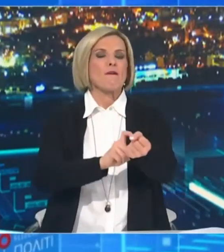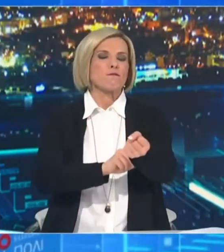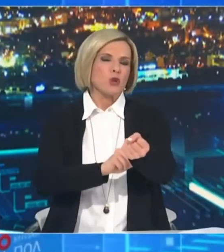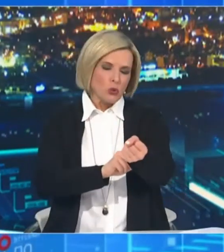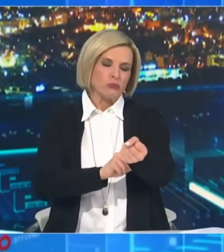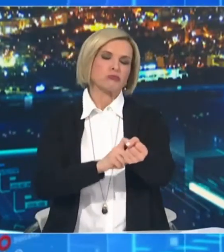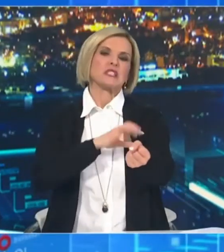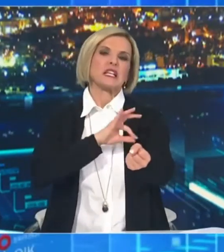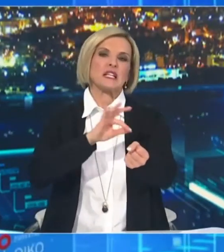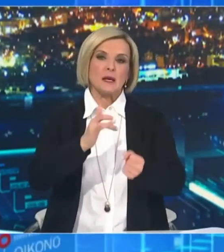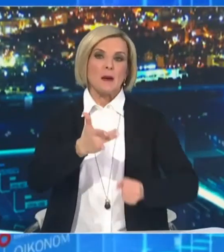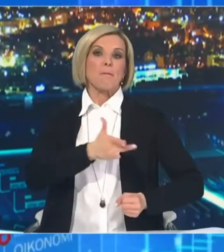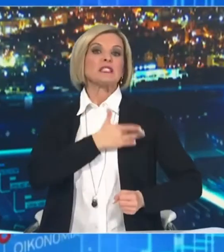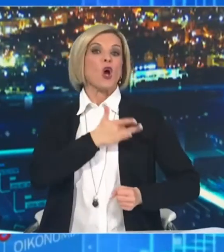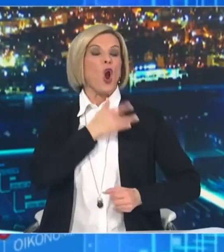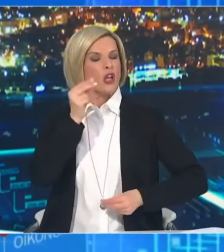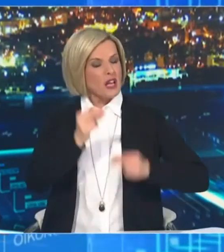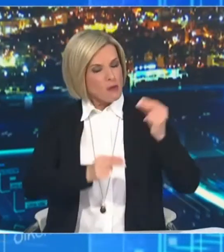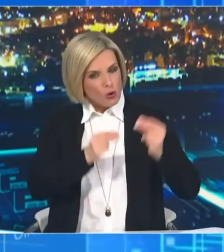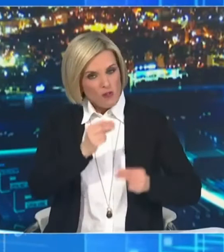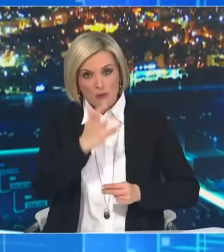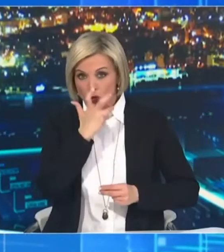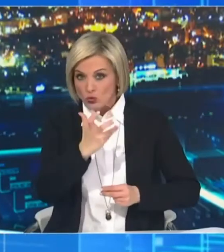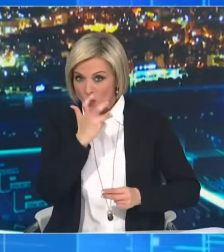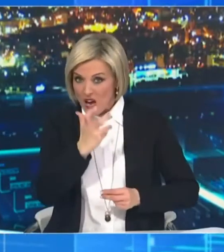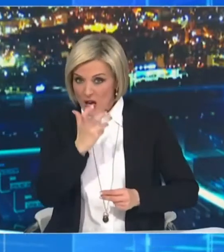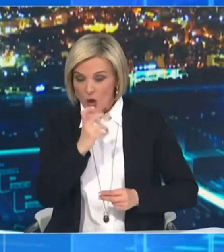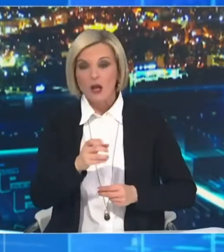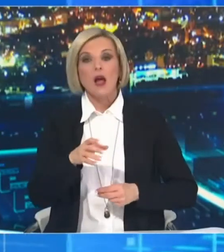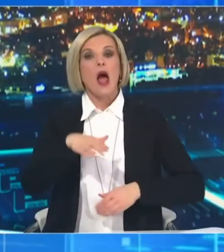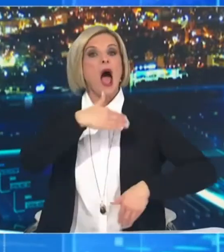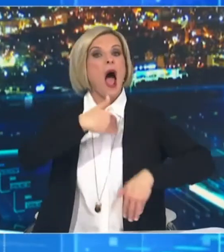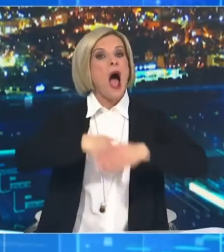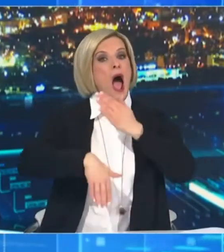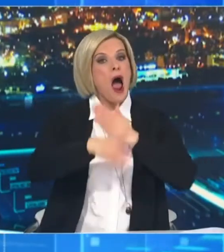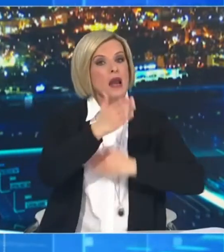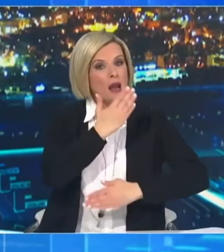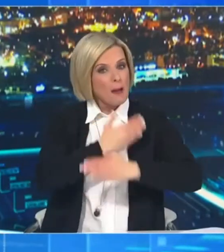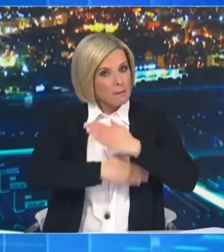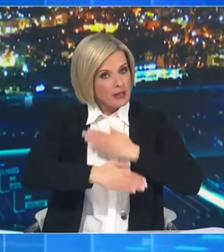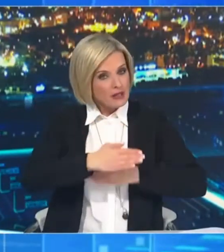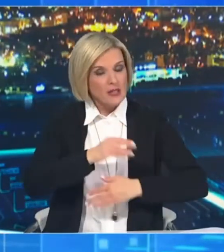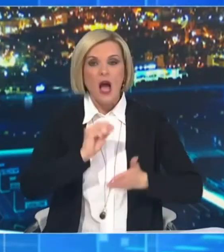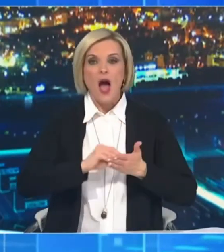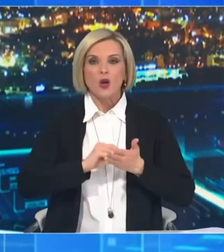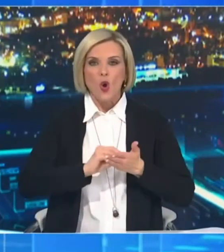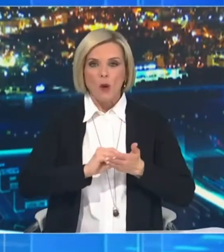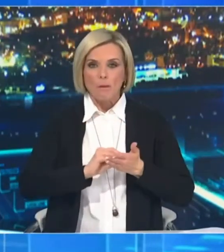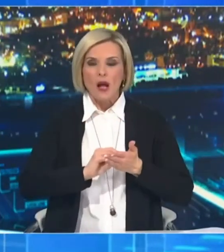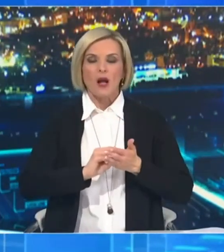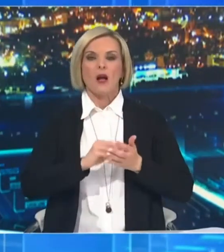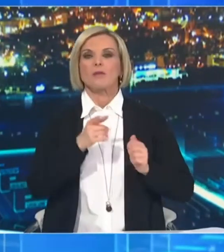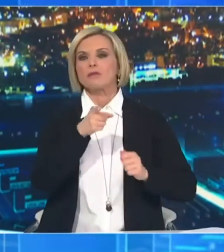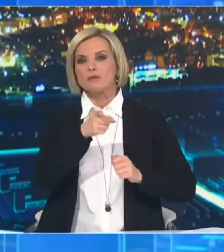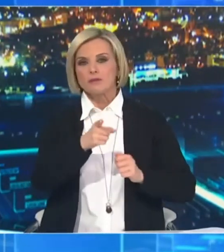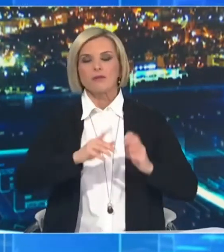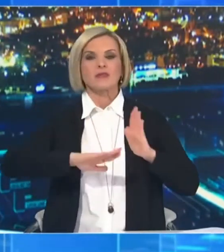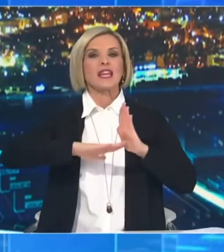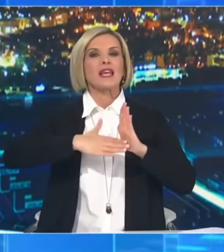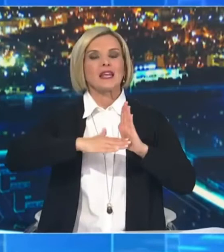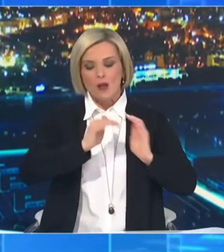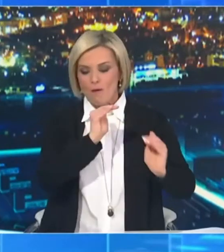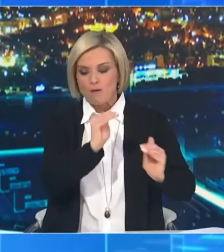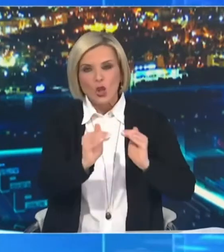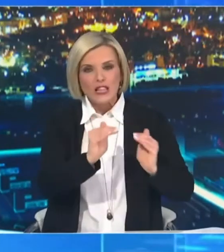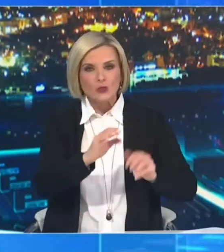σοβαρή ψυχική νόσος σοβαρή αναπηρία και τέλος φροντιστές ανασοκατασταλμένων ατόμων